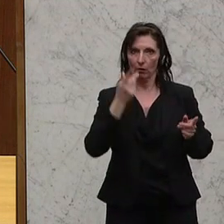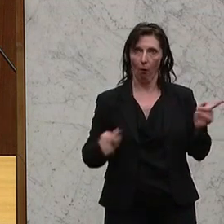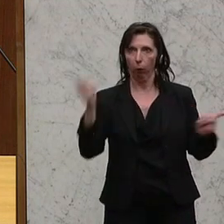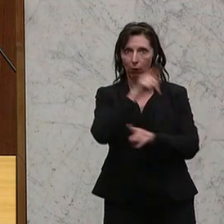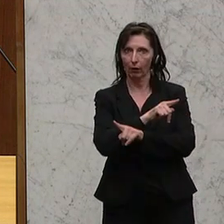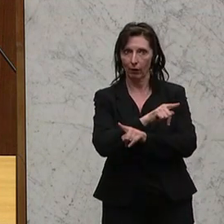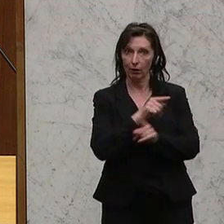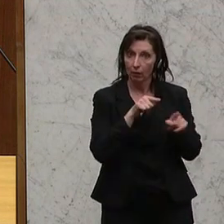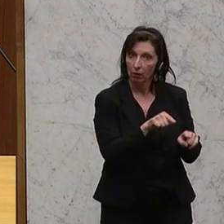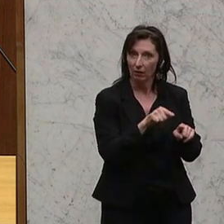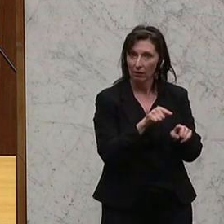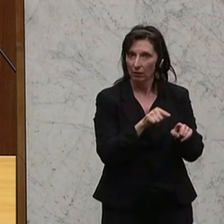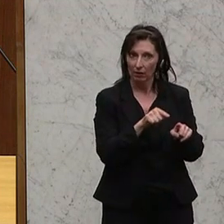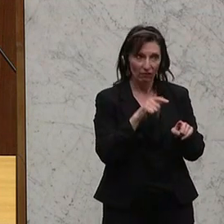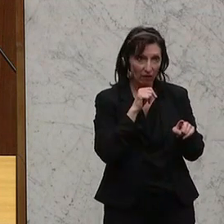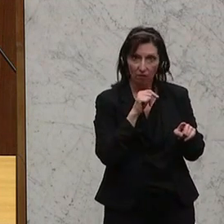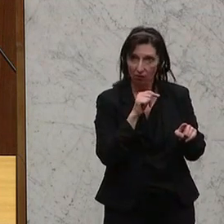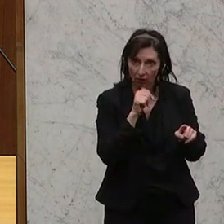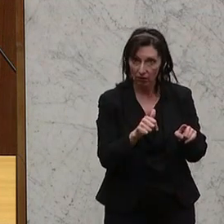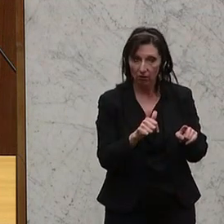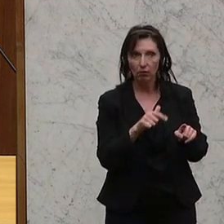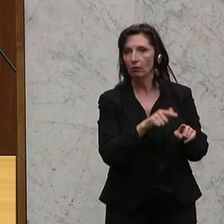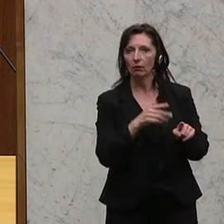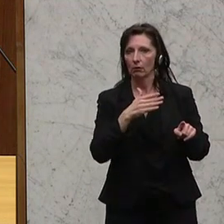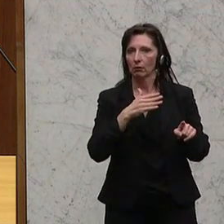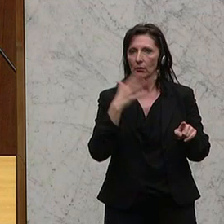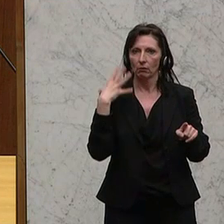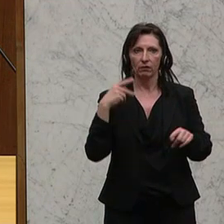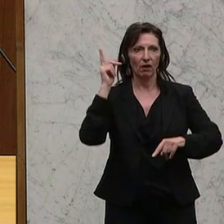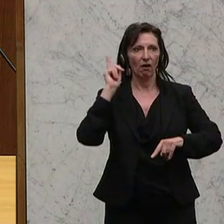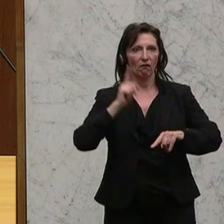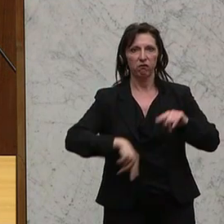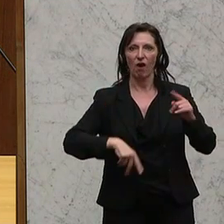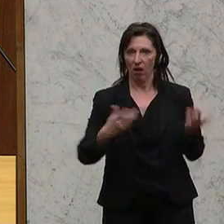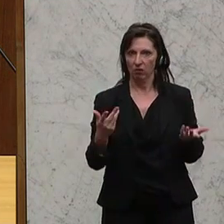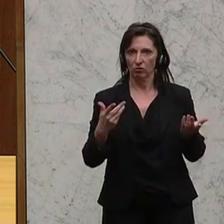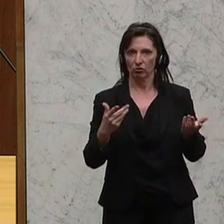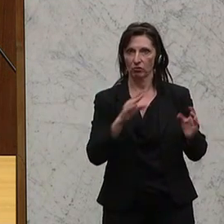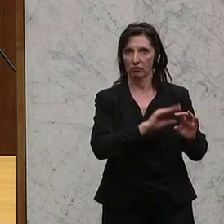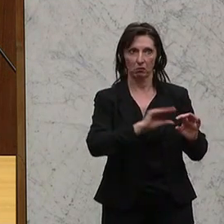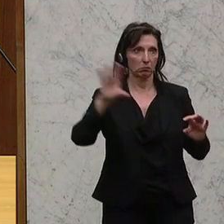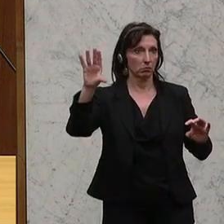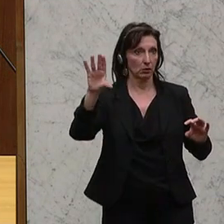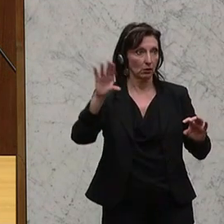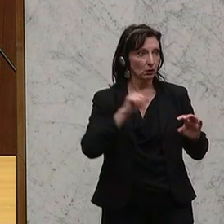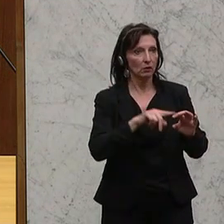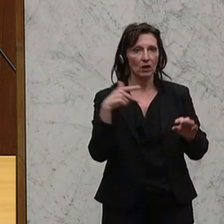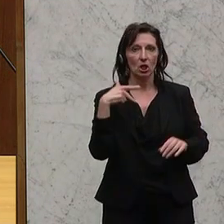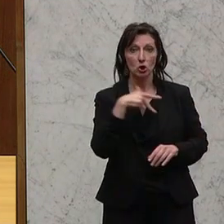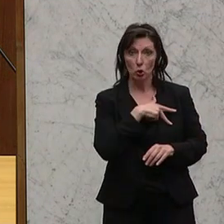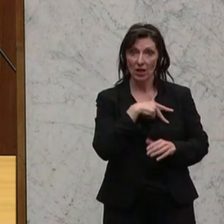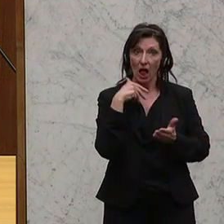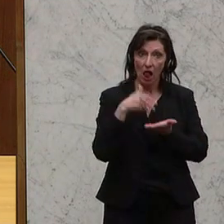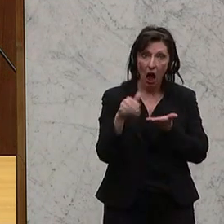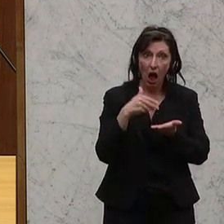es dort ja sonst erst recht wieder in die falsche Richtung verteilen würde. Wenn man die Sozialabgaben einberechnet,